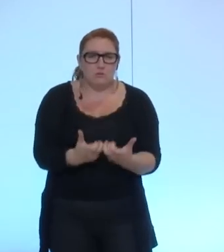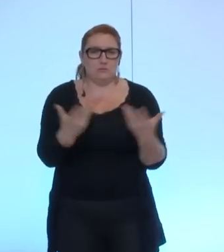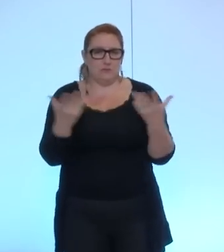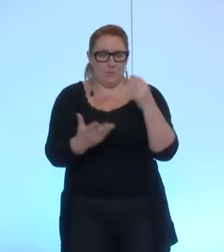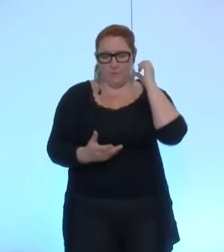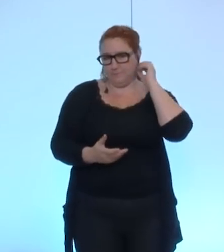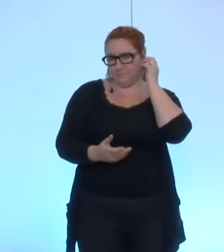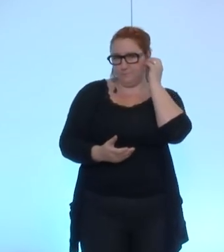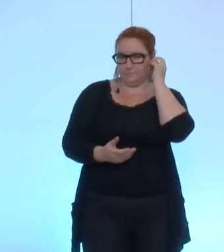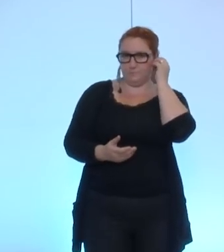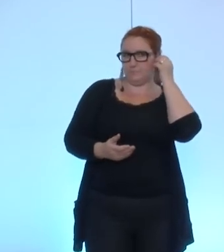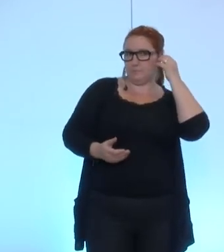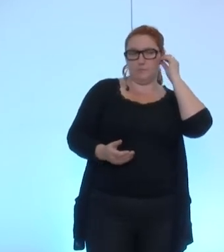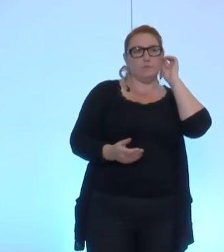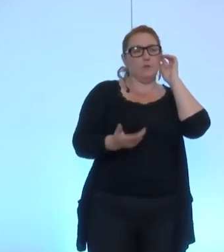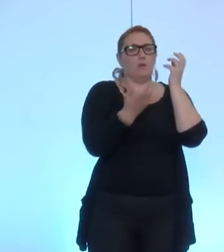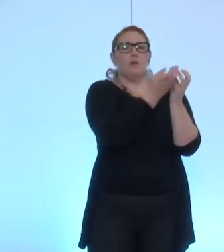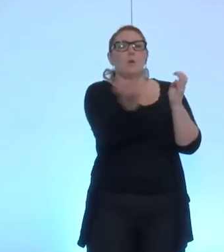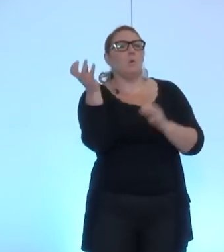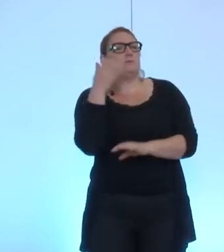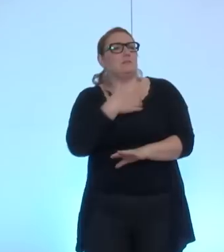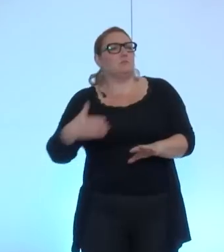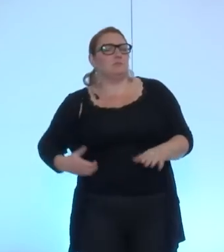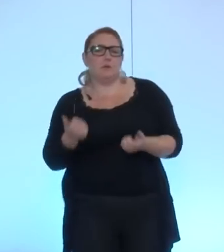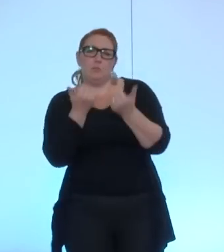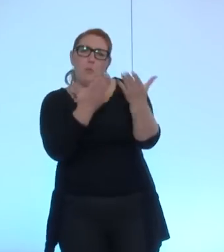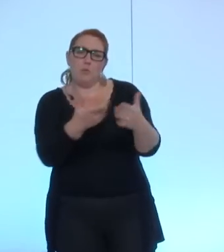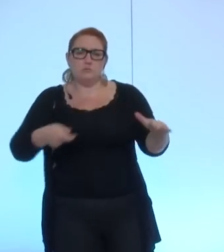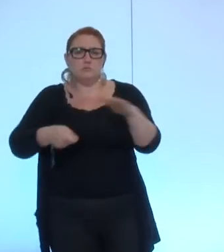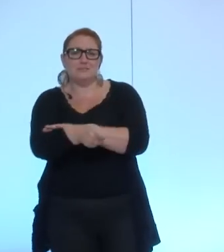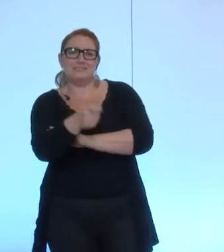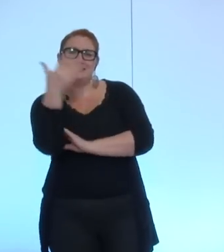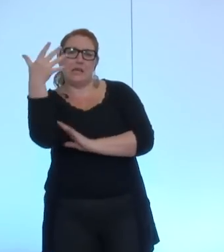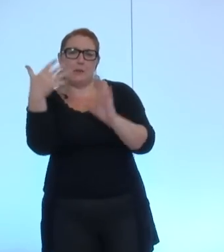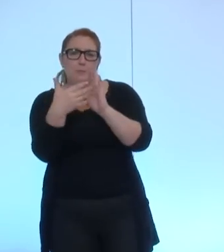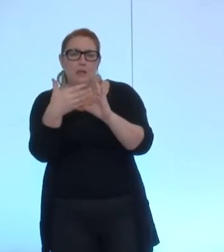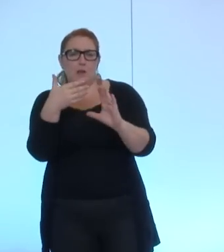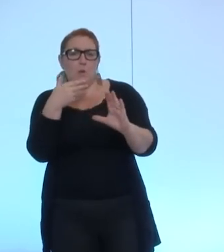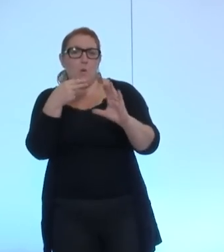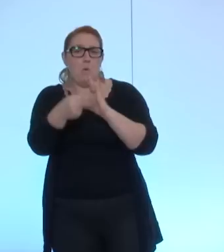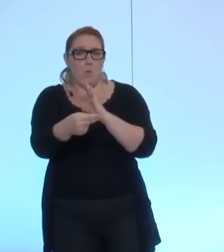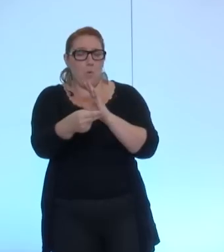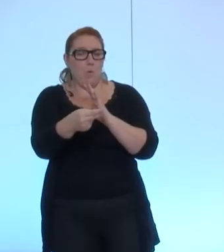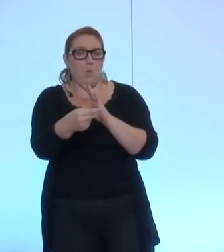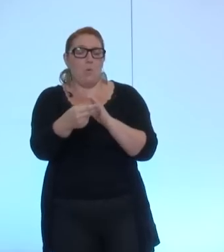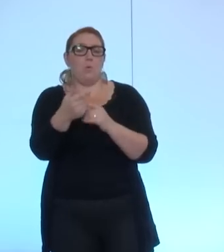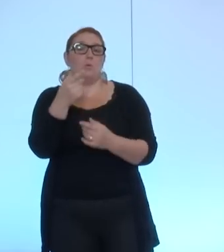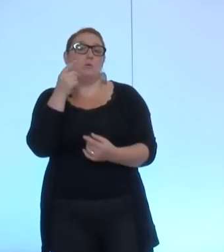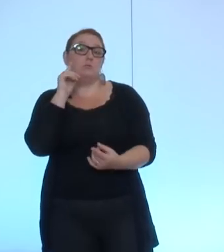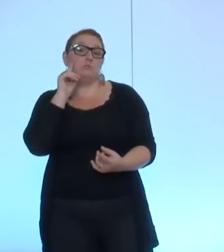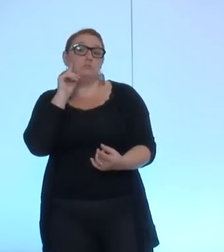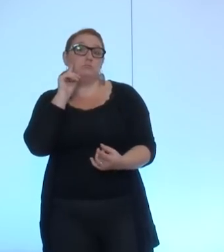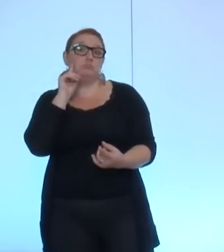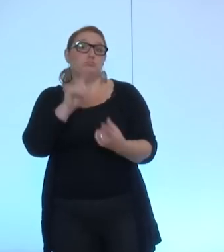Conseil municipal de décider de verser une subvention de fonctionnement de 5 000 euros au pôle de compétitivité Ténerdis au titre de l'année 2014,